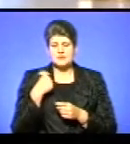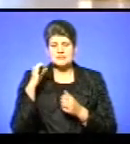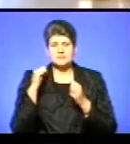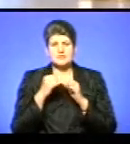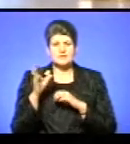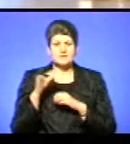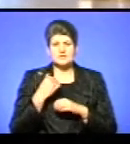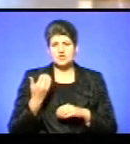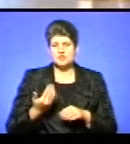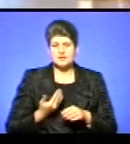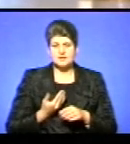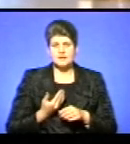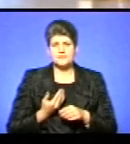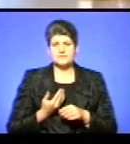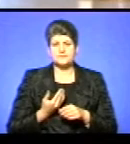на все життя,